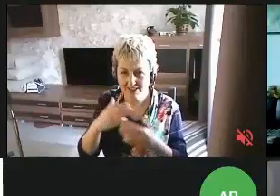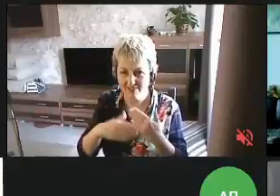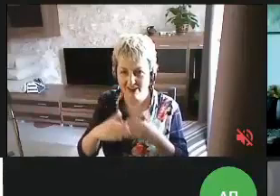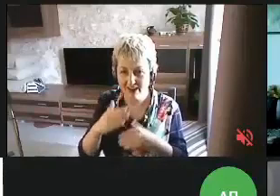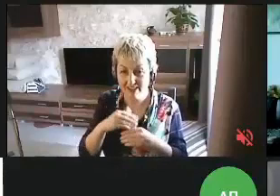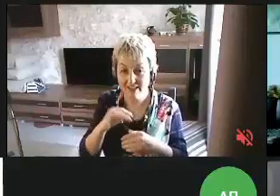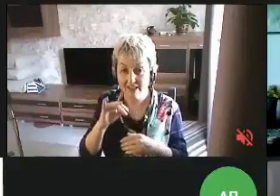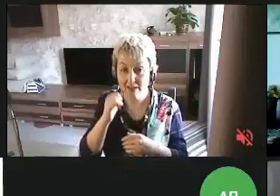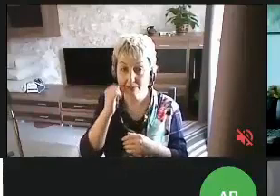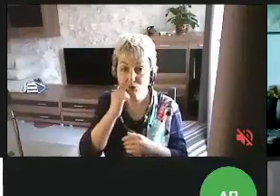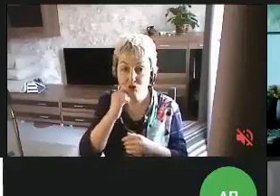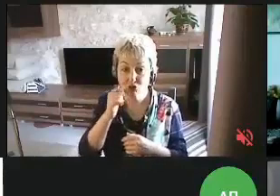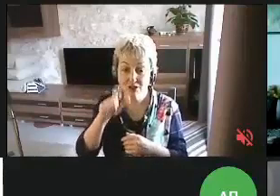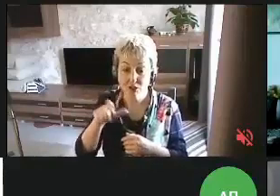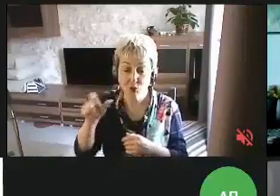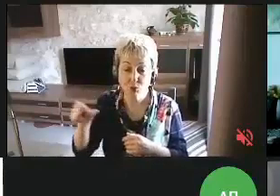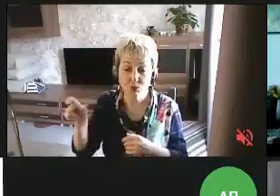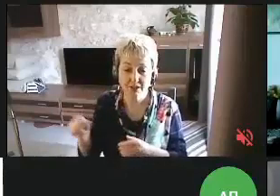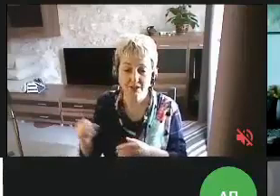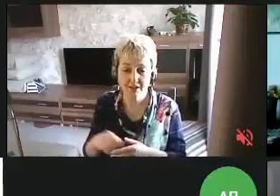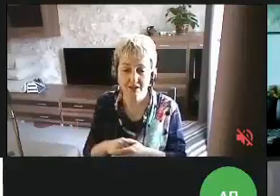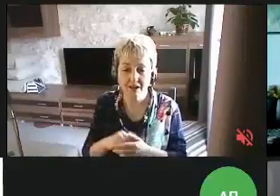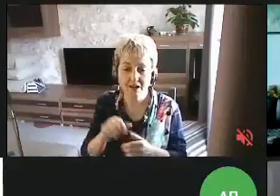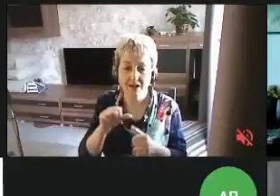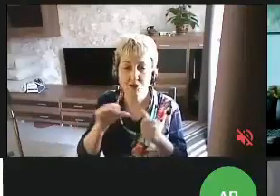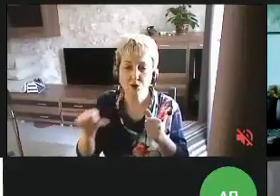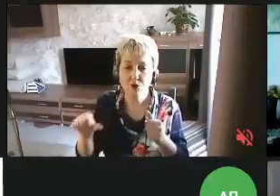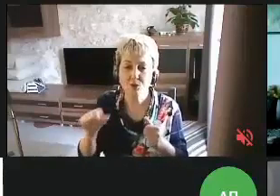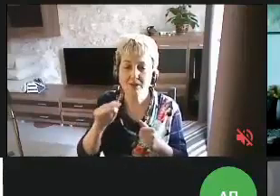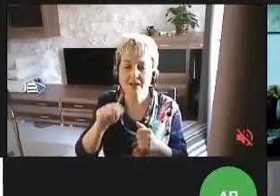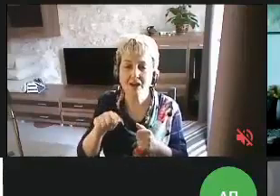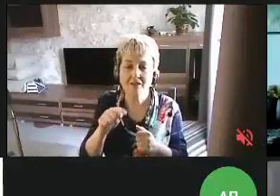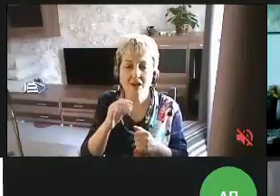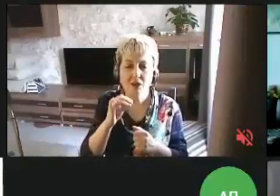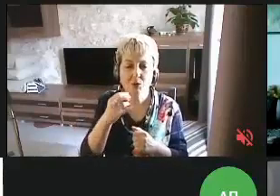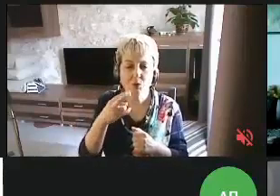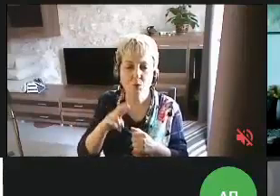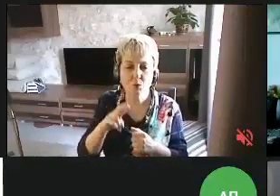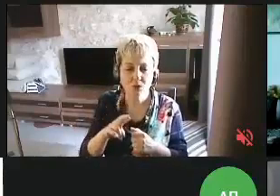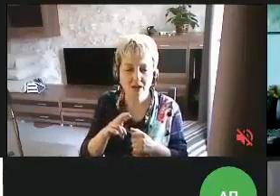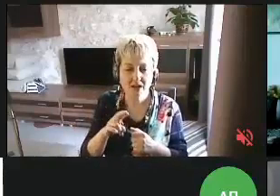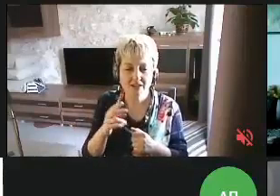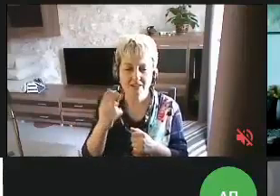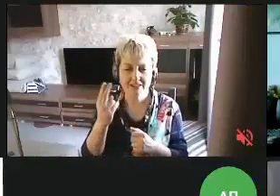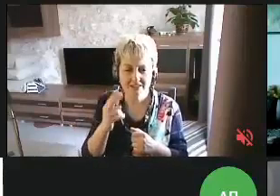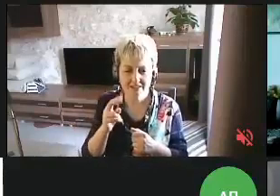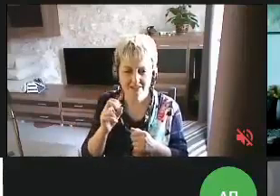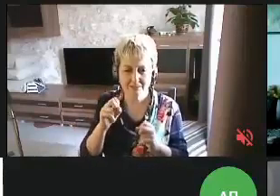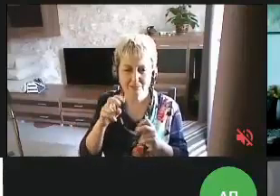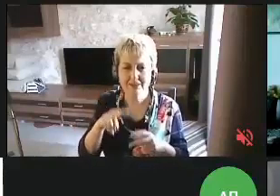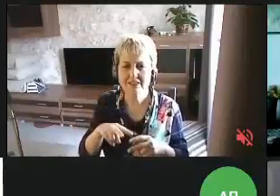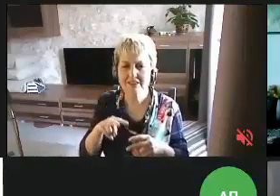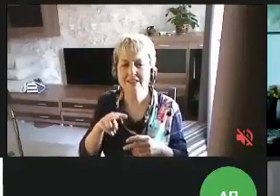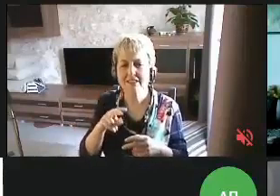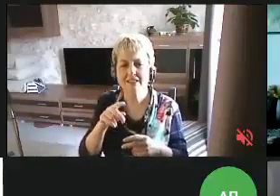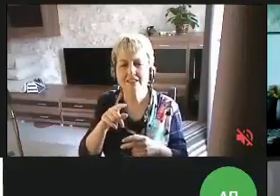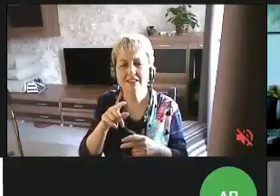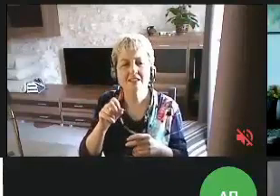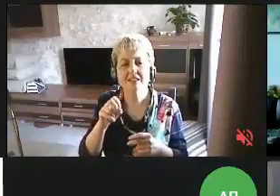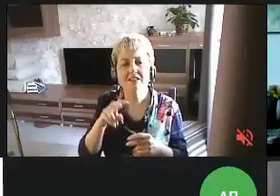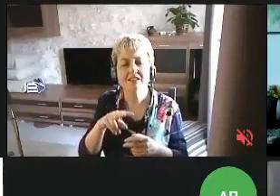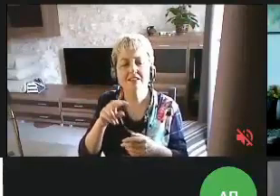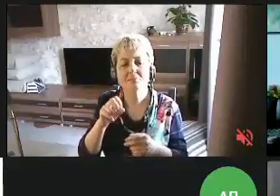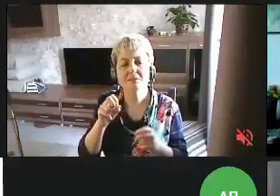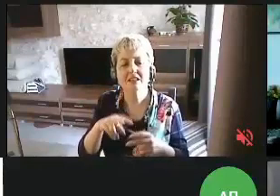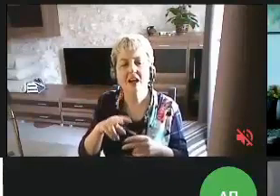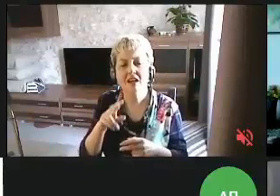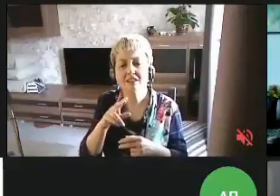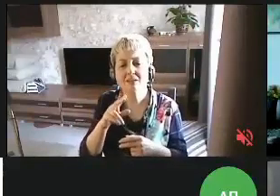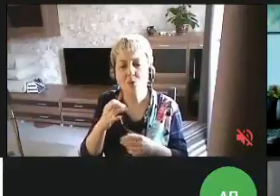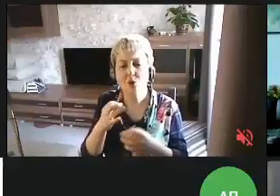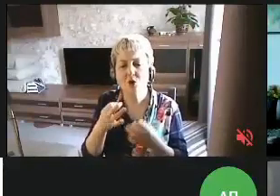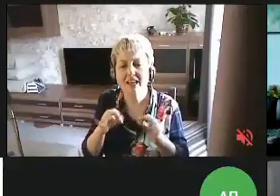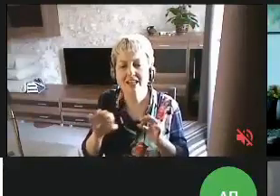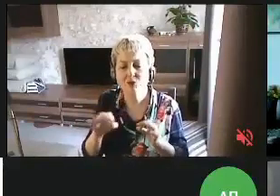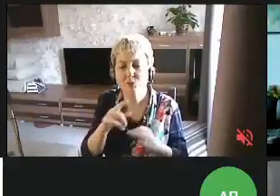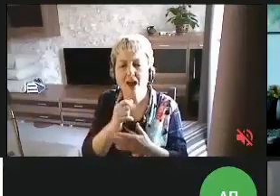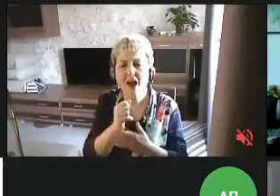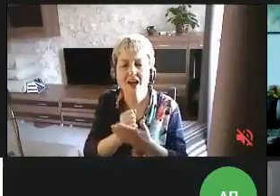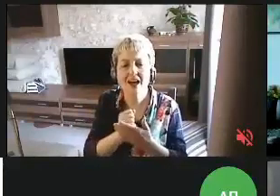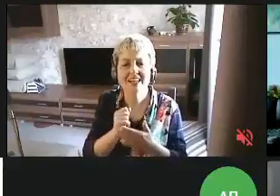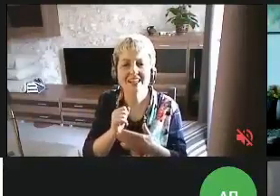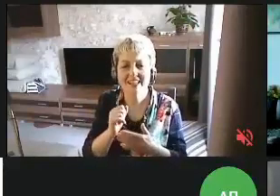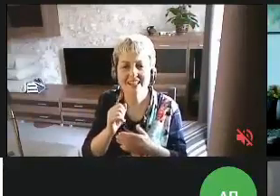инвалидностью и пожилых людей. Кроме того, Юля еще сертифицированная специалист по доступности. Она